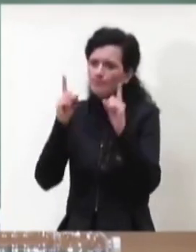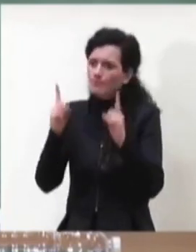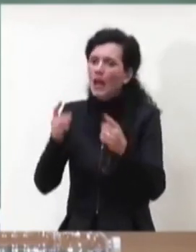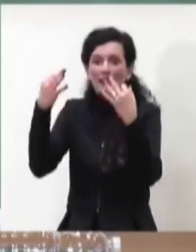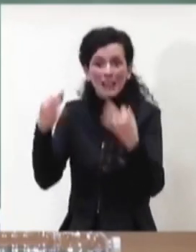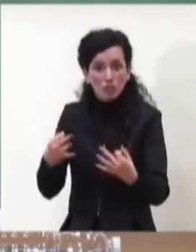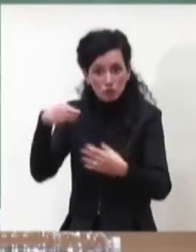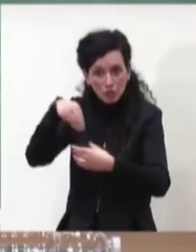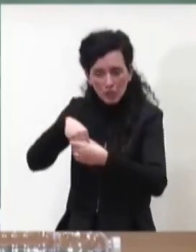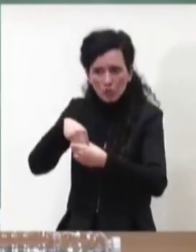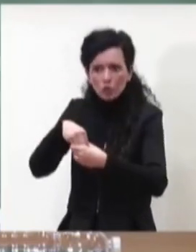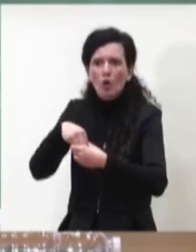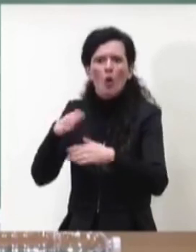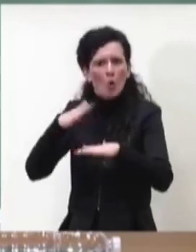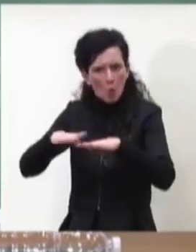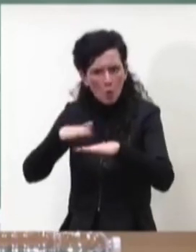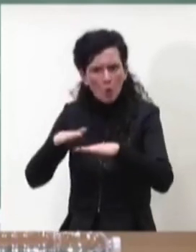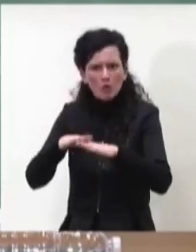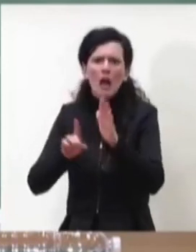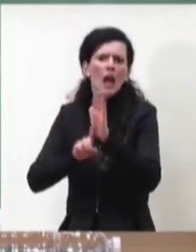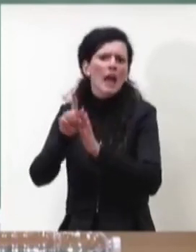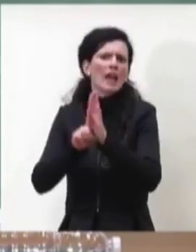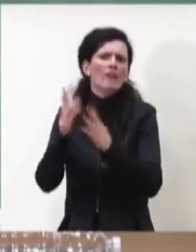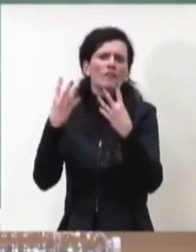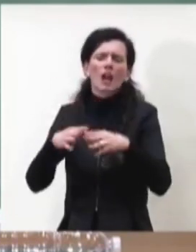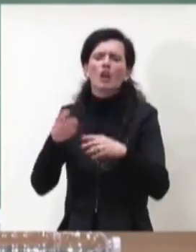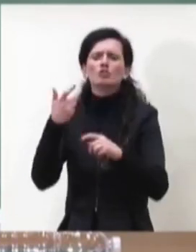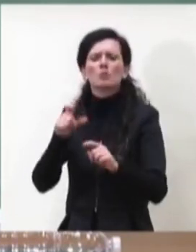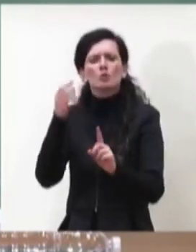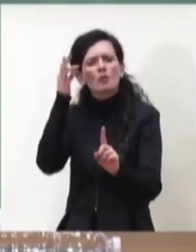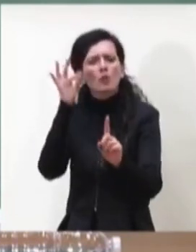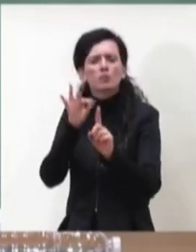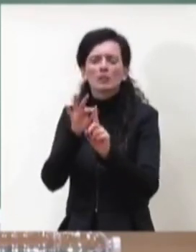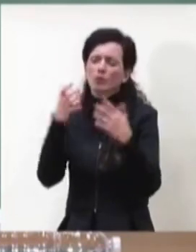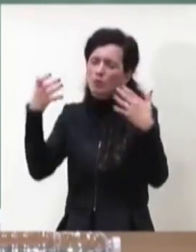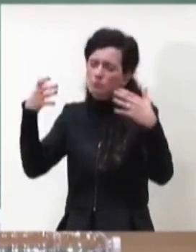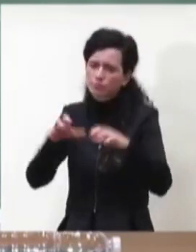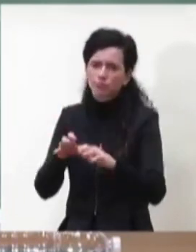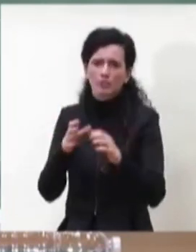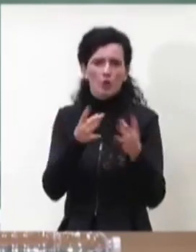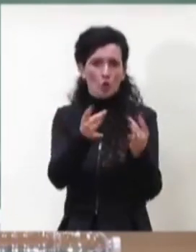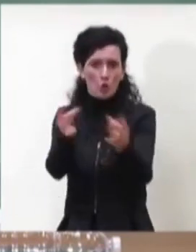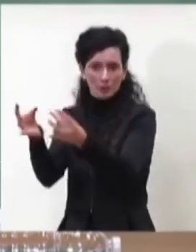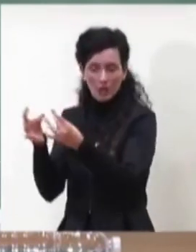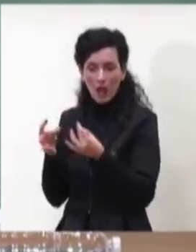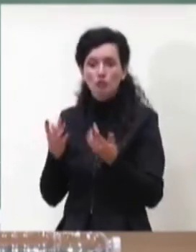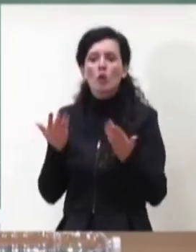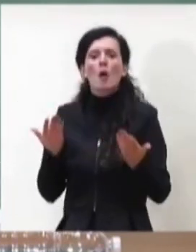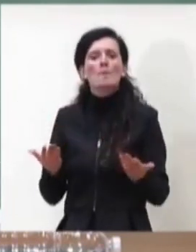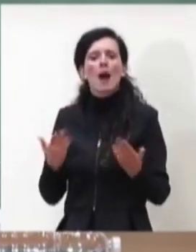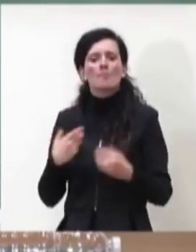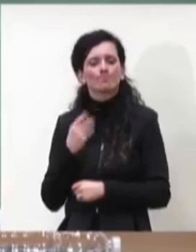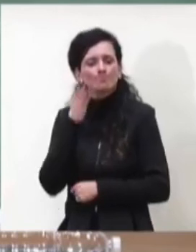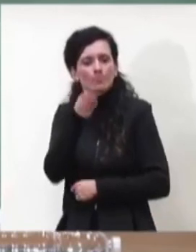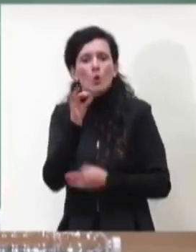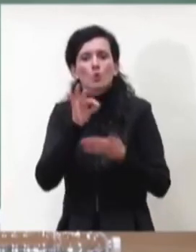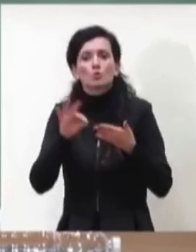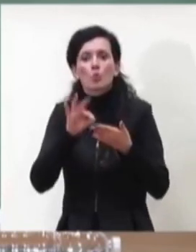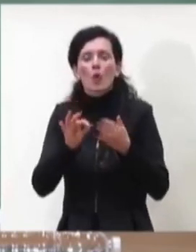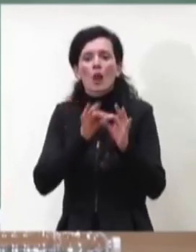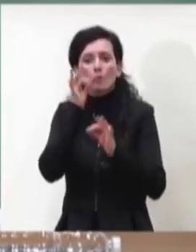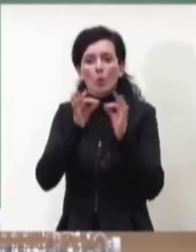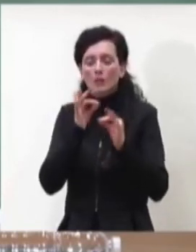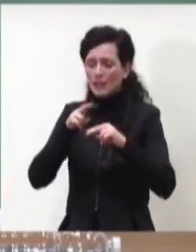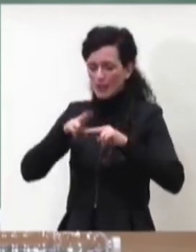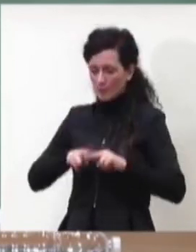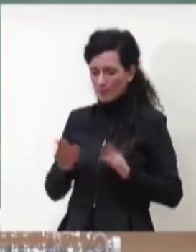utilizzate e sono efficaci in qualche modo nel ridurre la circolazione però ovviamente l'andare a scuola non è soltanto stare in classe un certo numero di